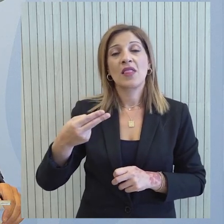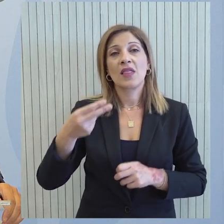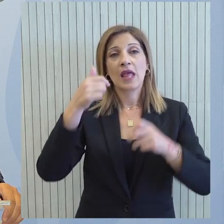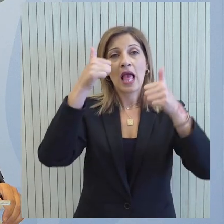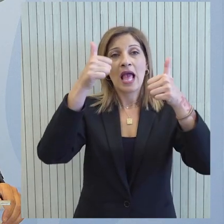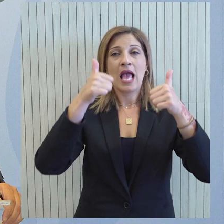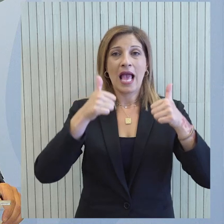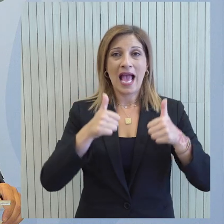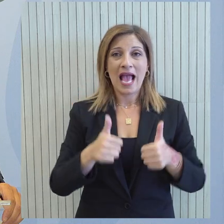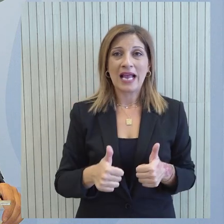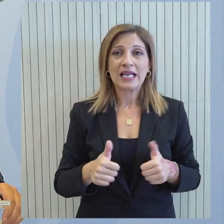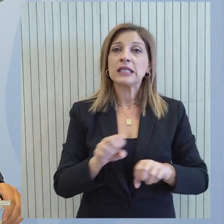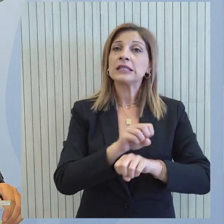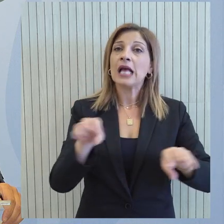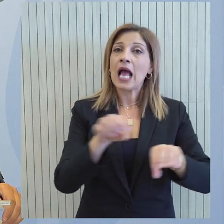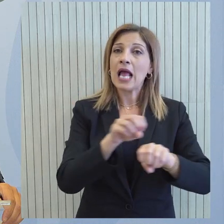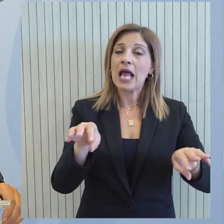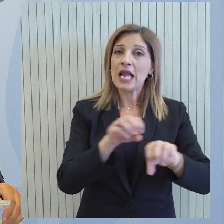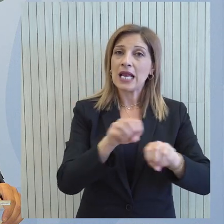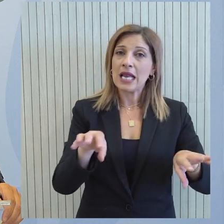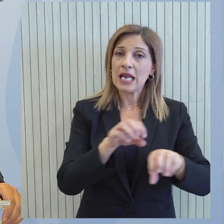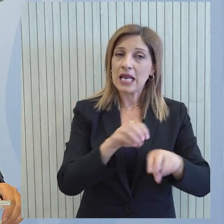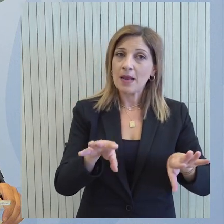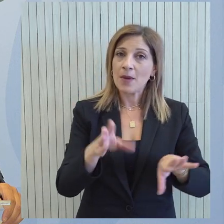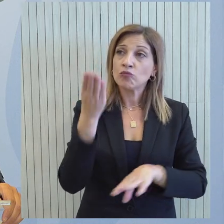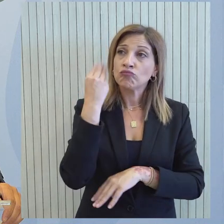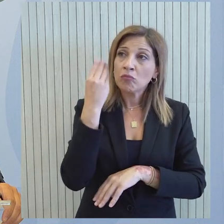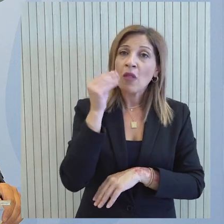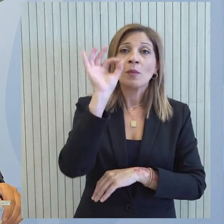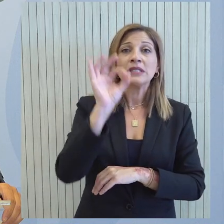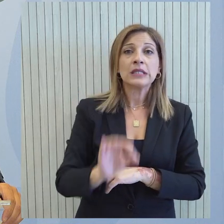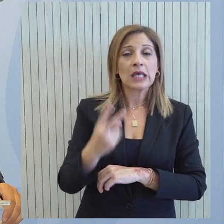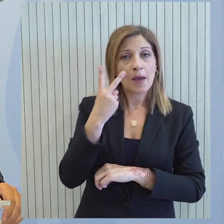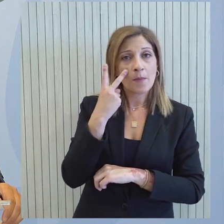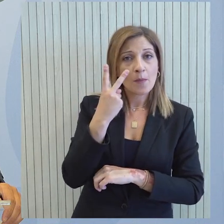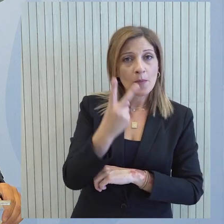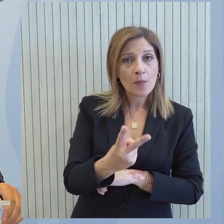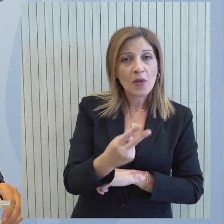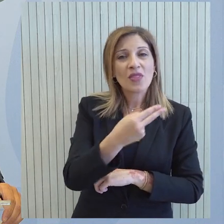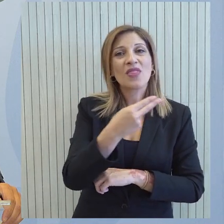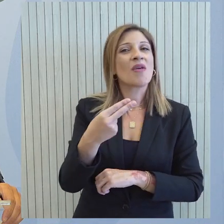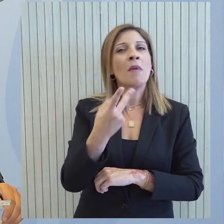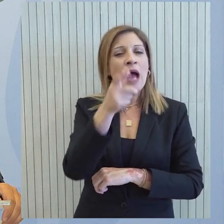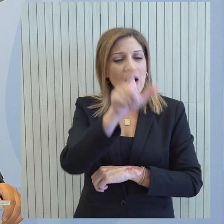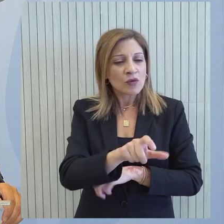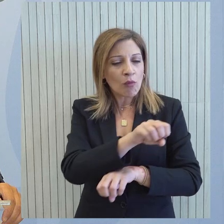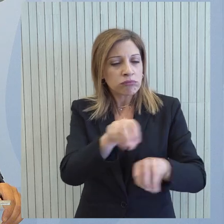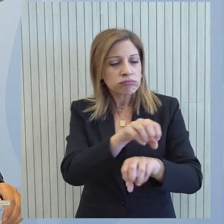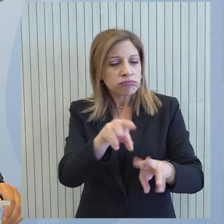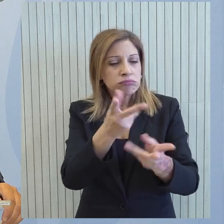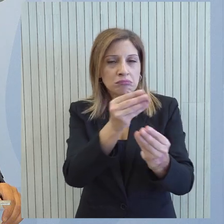προς την ανακοίνωση την ίδια η ενημέρωση που έχουμε και από τα στοιχεία που βλέπουν το φως της δημοσιότητας ως προς την